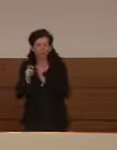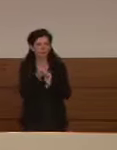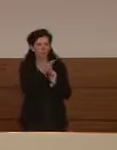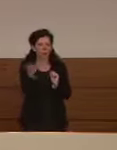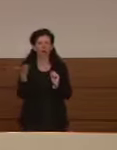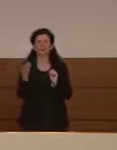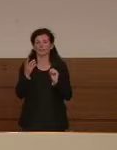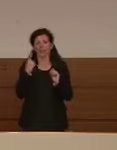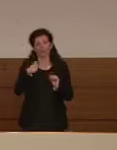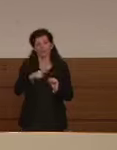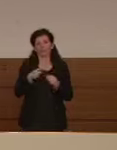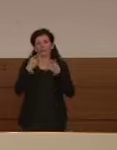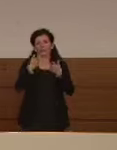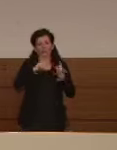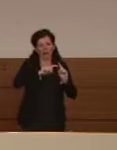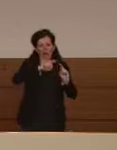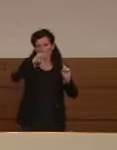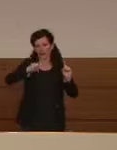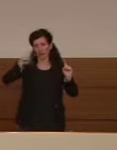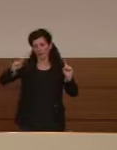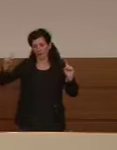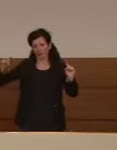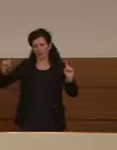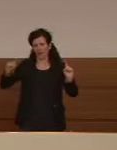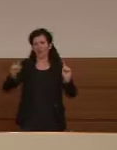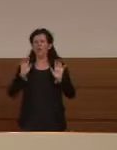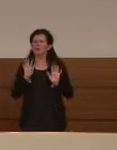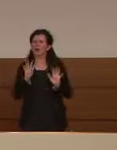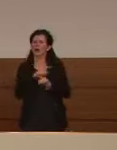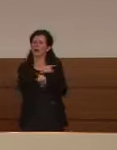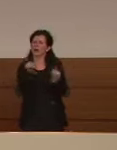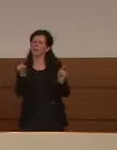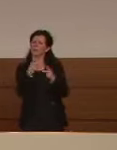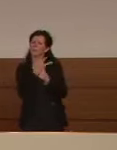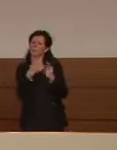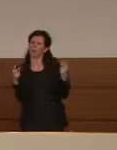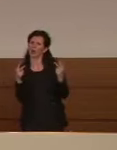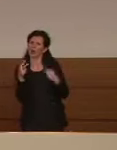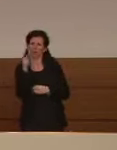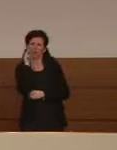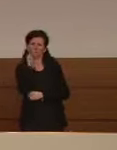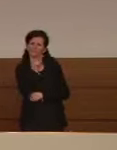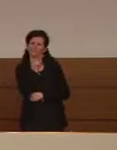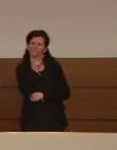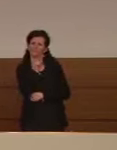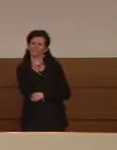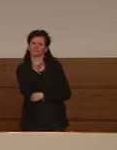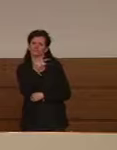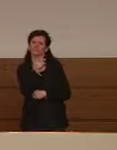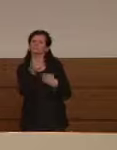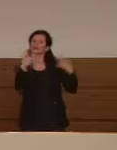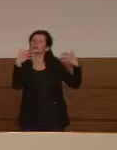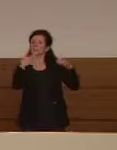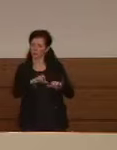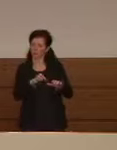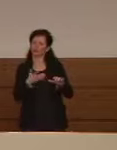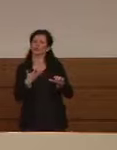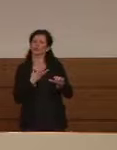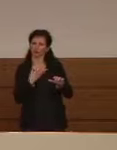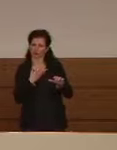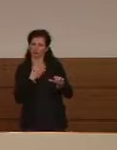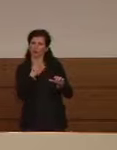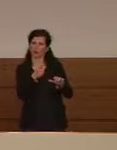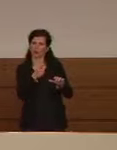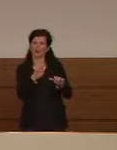oscillazione se però tiraste una linea dritta voi vedreste una certa tendenza alla diminuzione è chiaro che